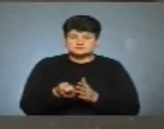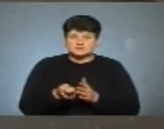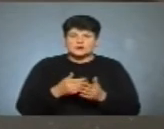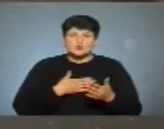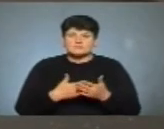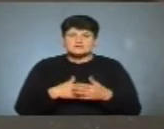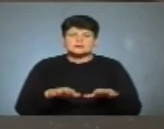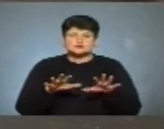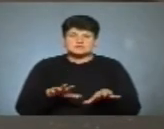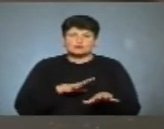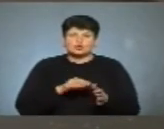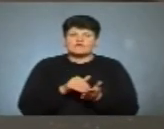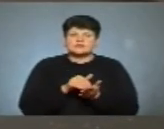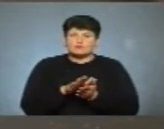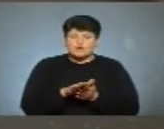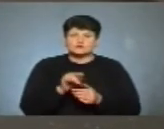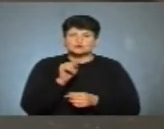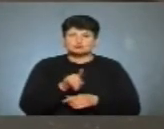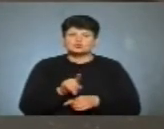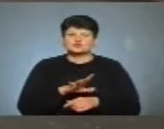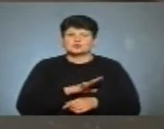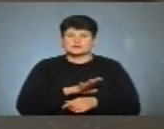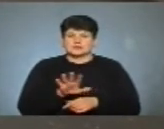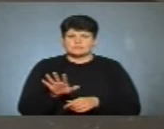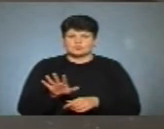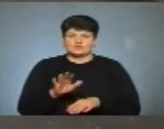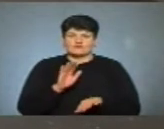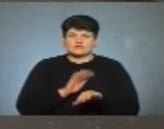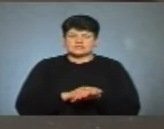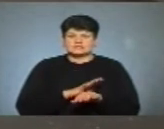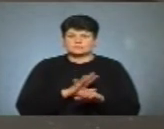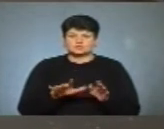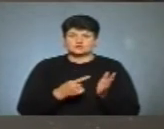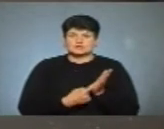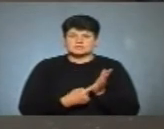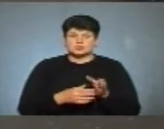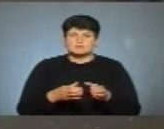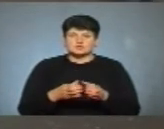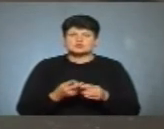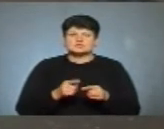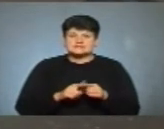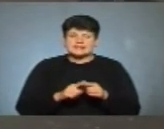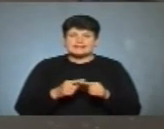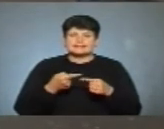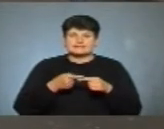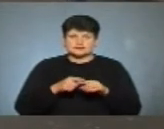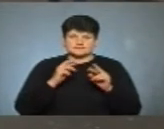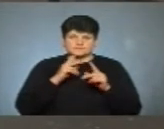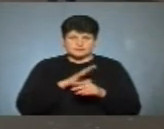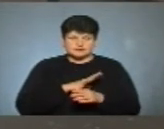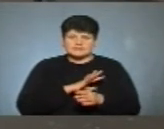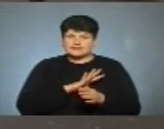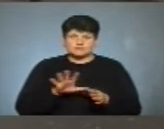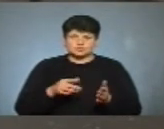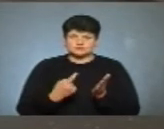громадянській позиції було відмовлено, тому що фактично не було доведено партію, що це була технічна неточність, і не